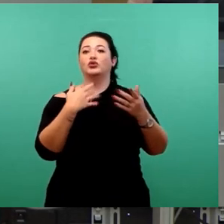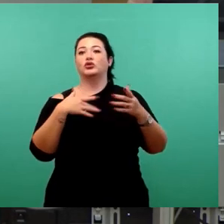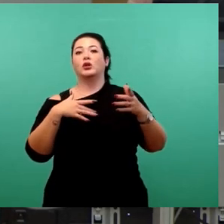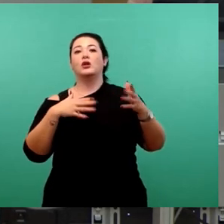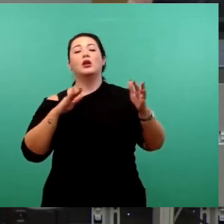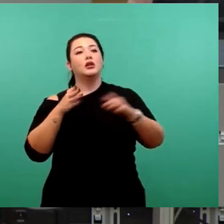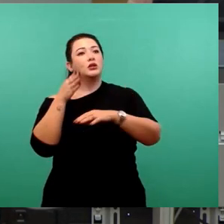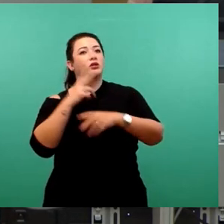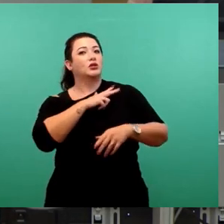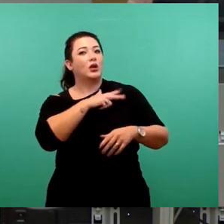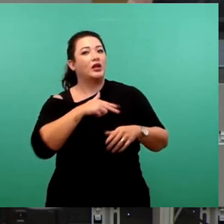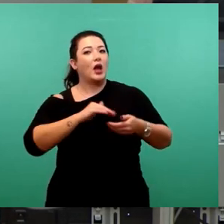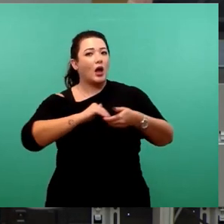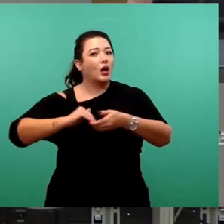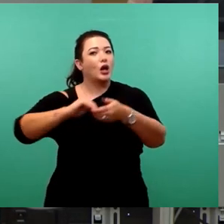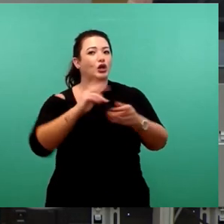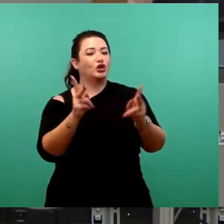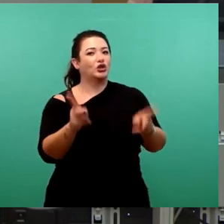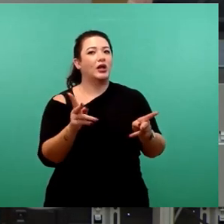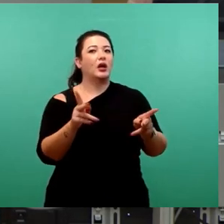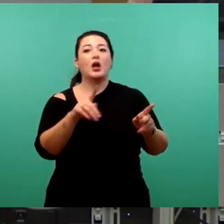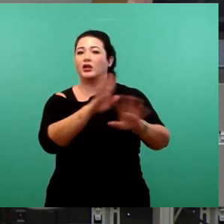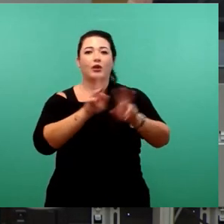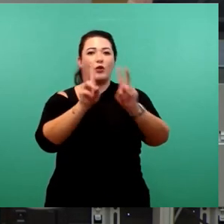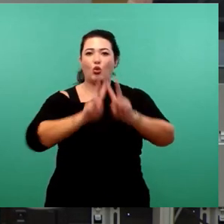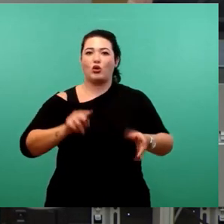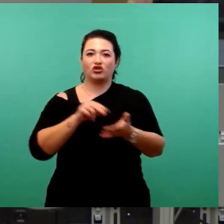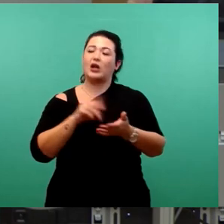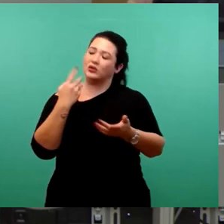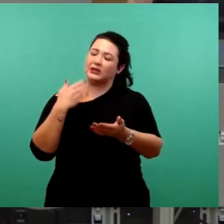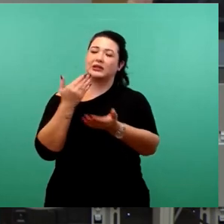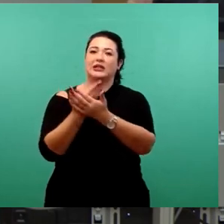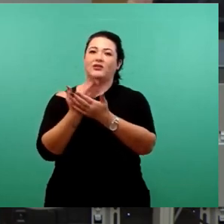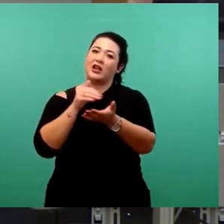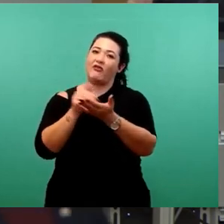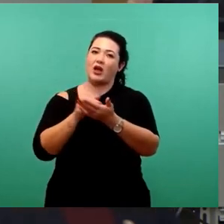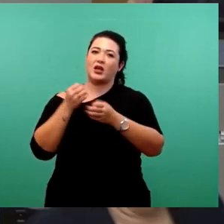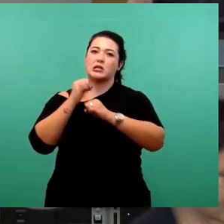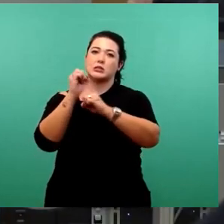Keine ehemalige Stadt im Ruhestand. Dafür werden wir weiter kämpfen. Vielen Dank.